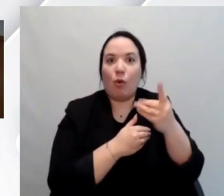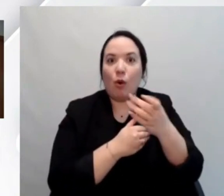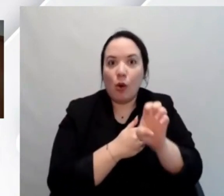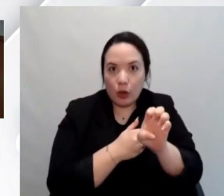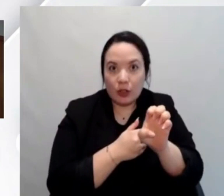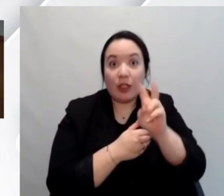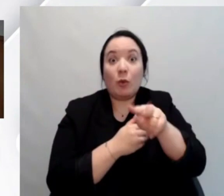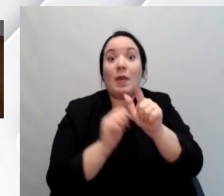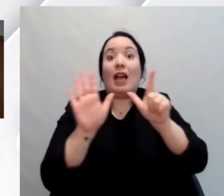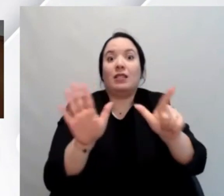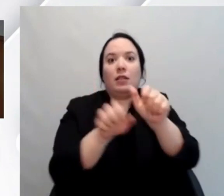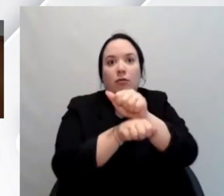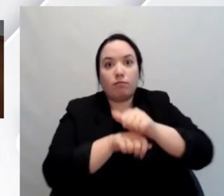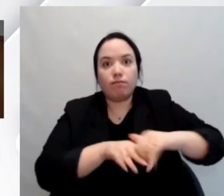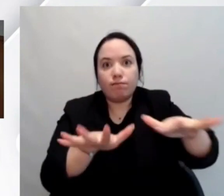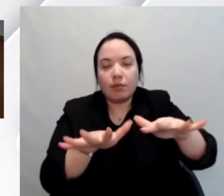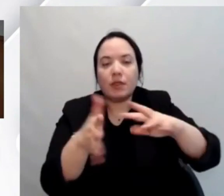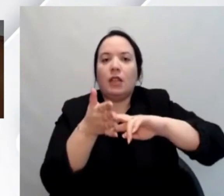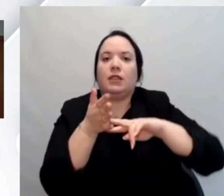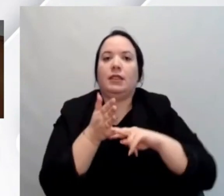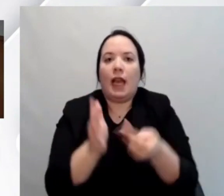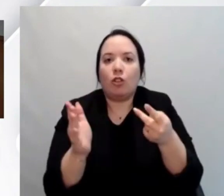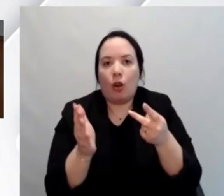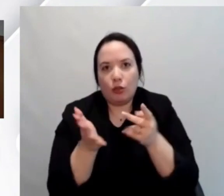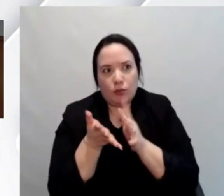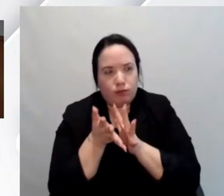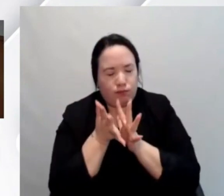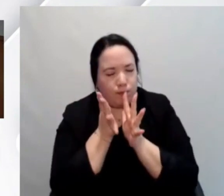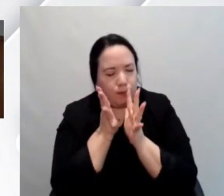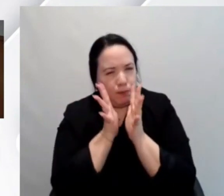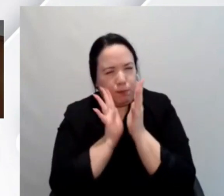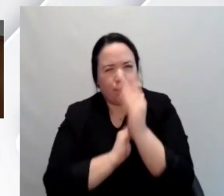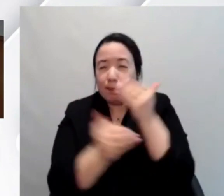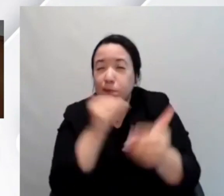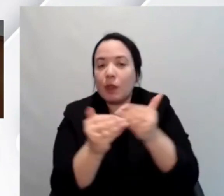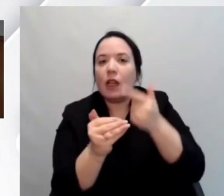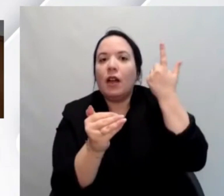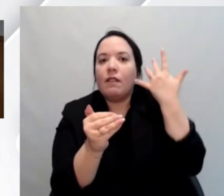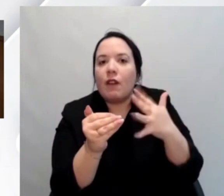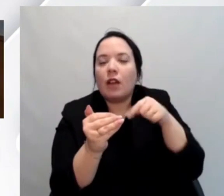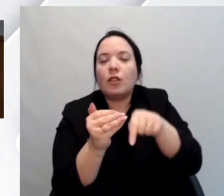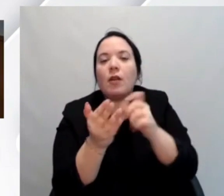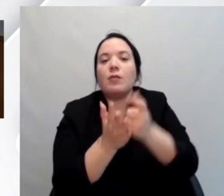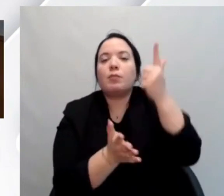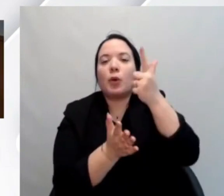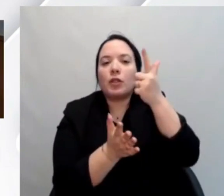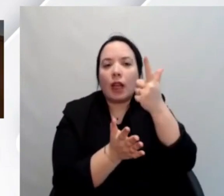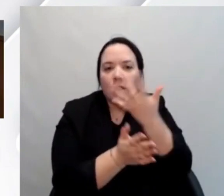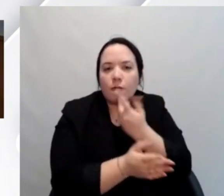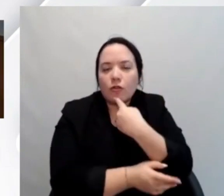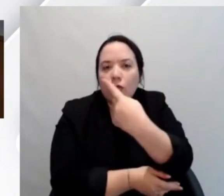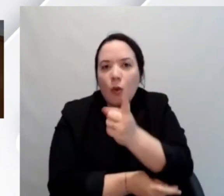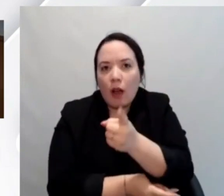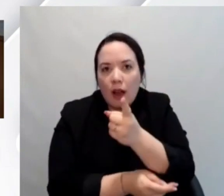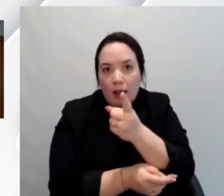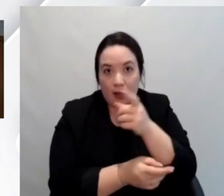2007, ovviamente le tecnologie si sono evolute molto e quello che è importante sottolineare è che la